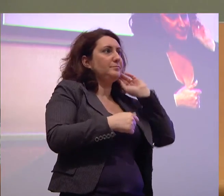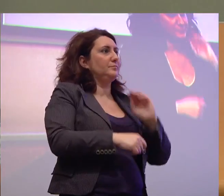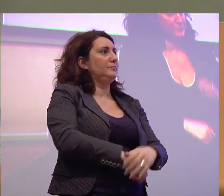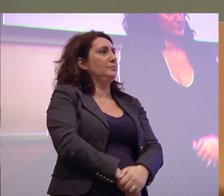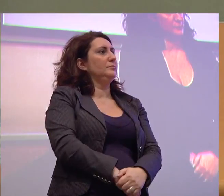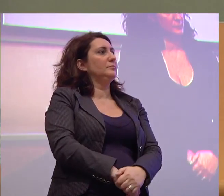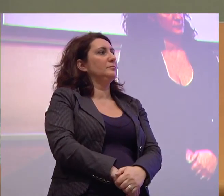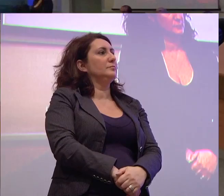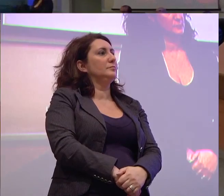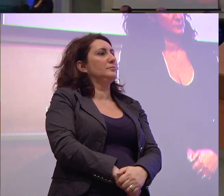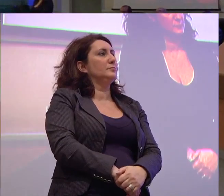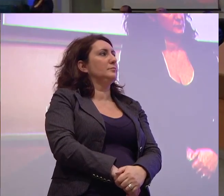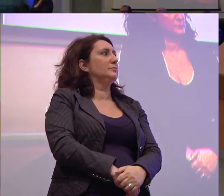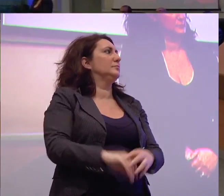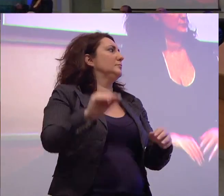ha chiesto di parlare